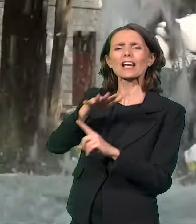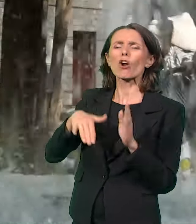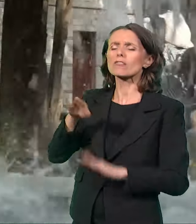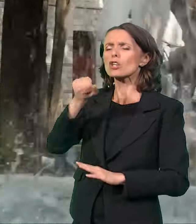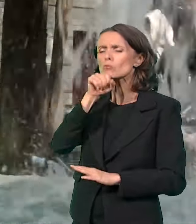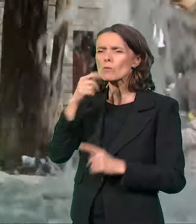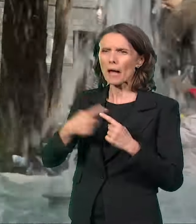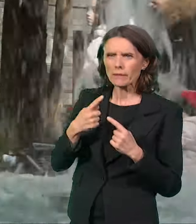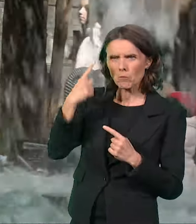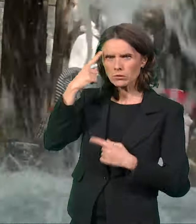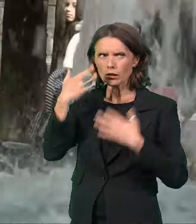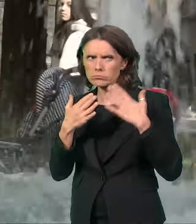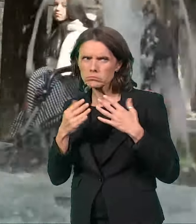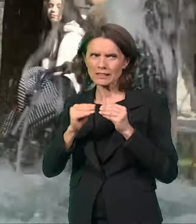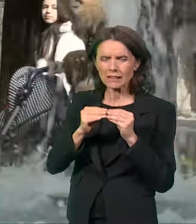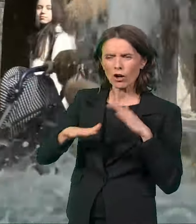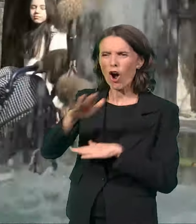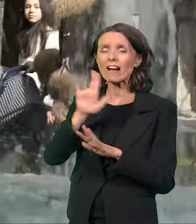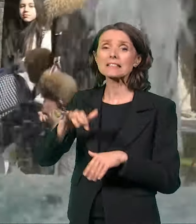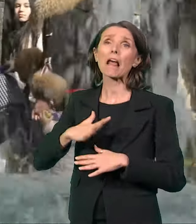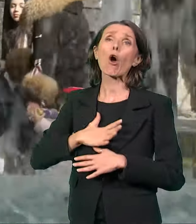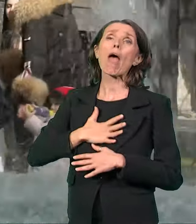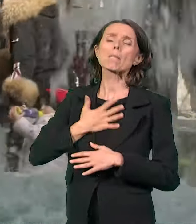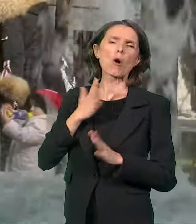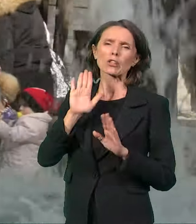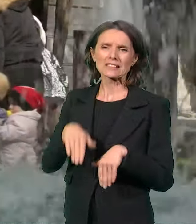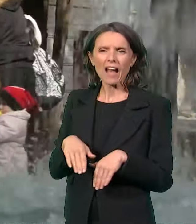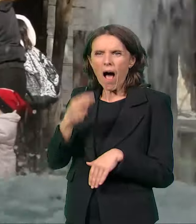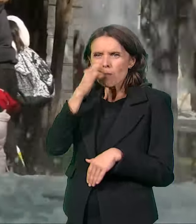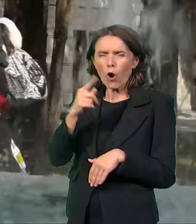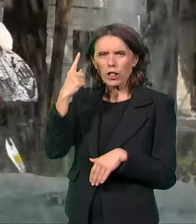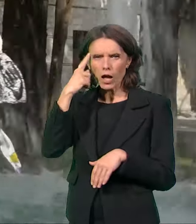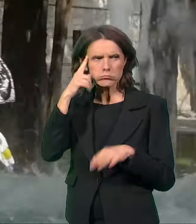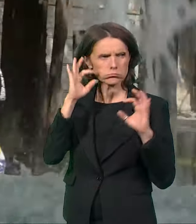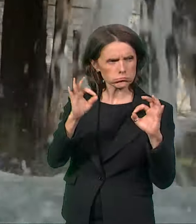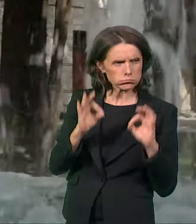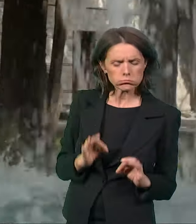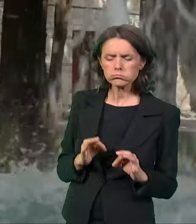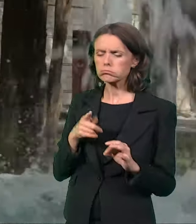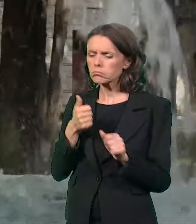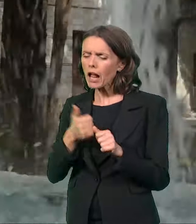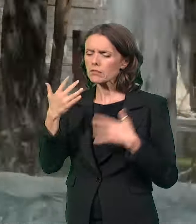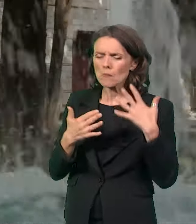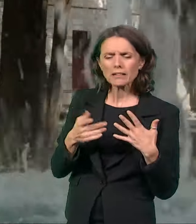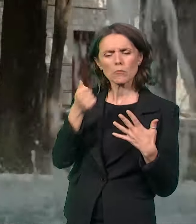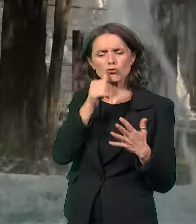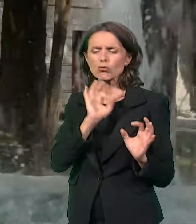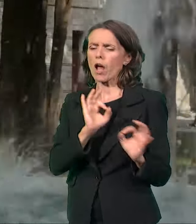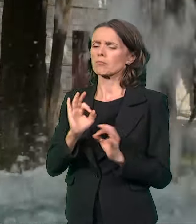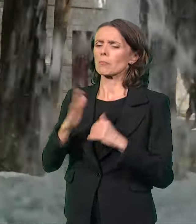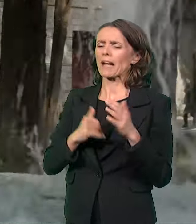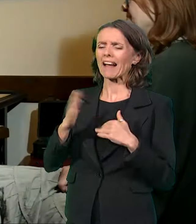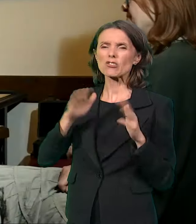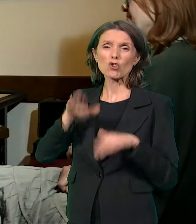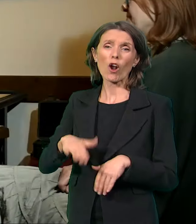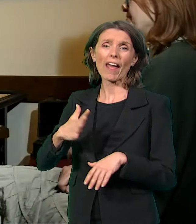uvek bolja i za druge i za sebe, nego nekad pomoće na razum emocije. I tu se ono